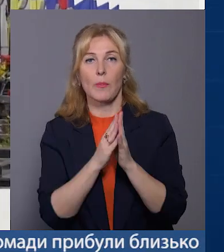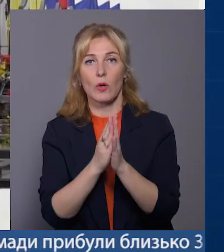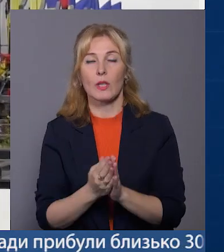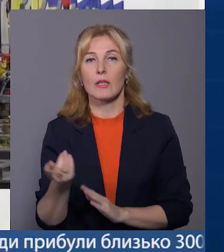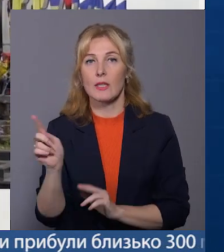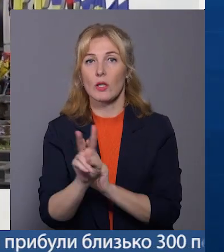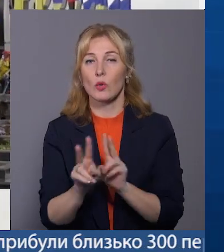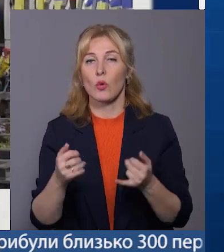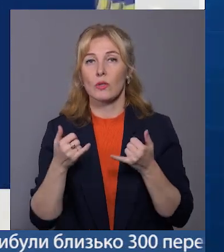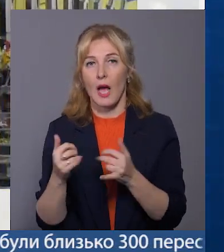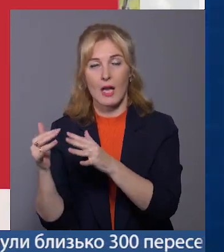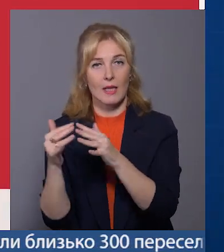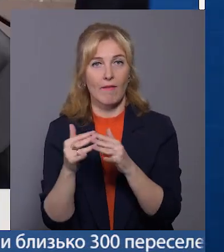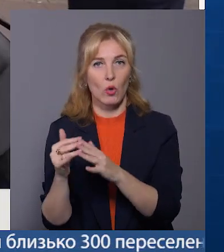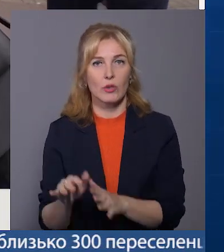зараз на фронті.